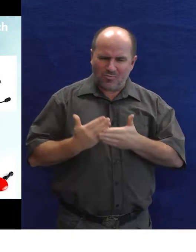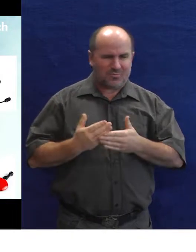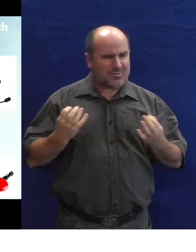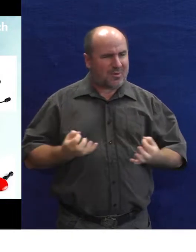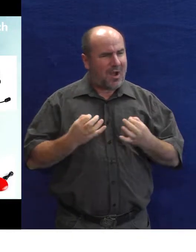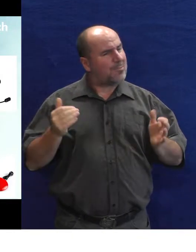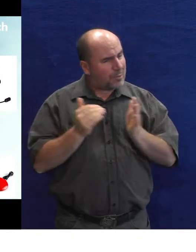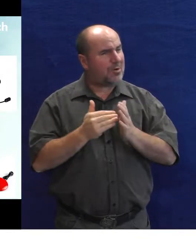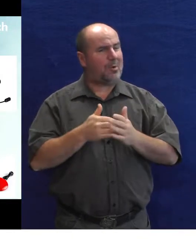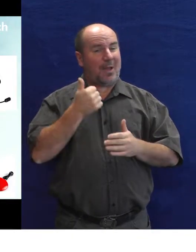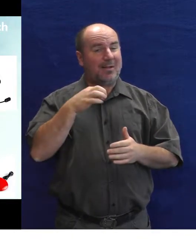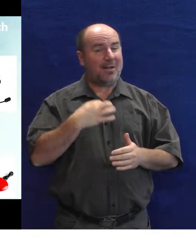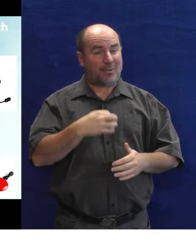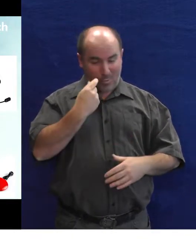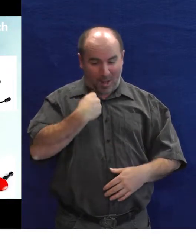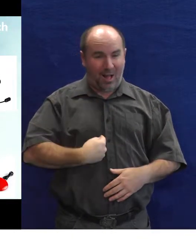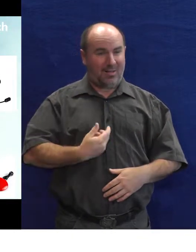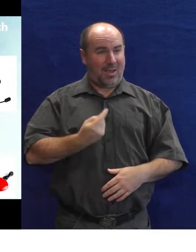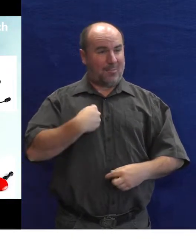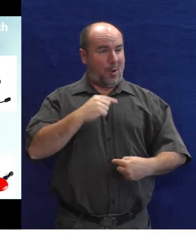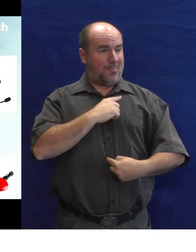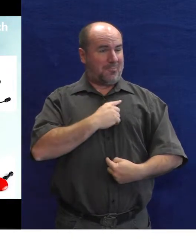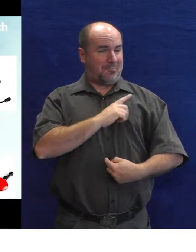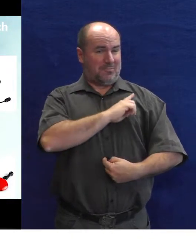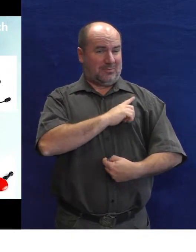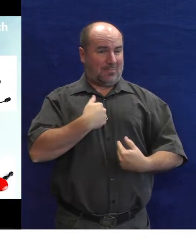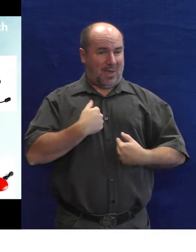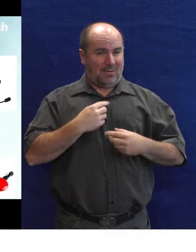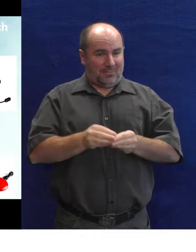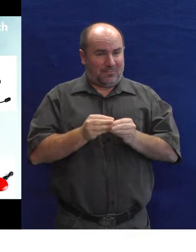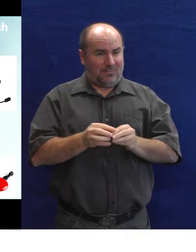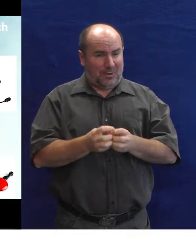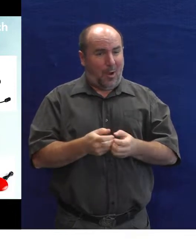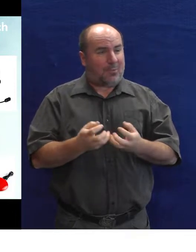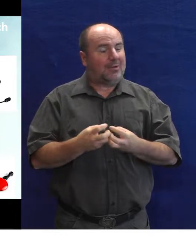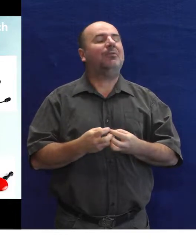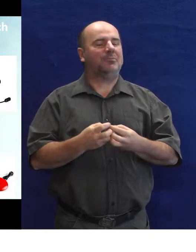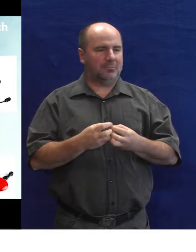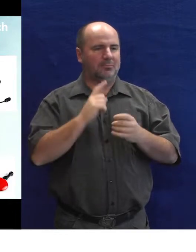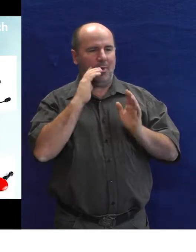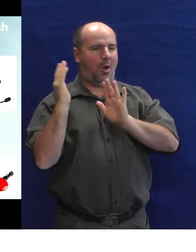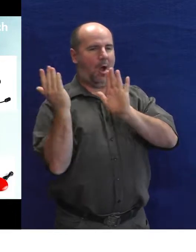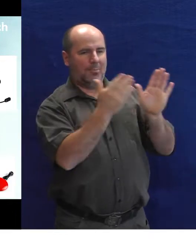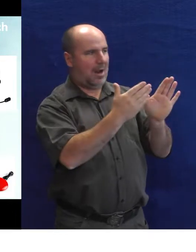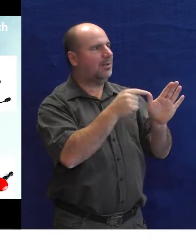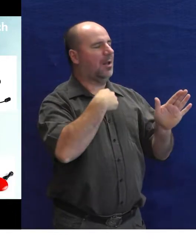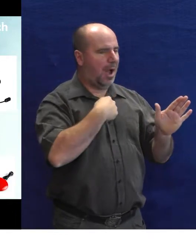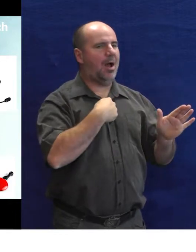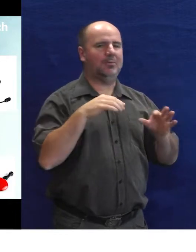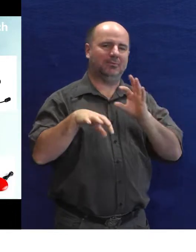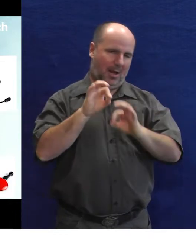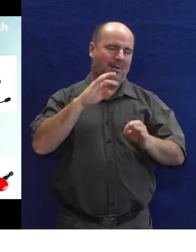individuálně vyrobit, zkuste se na nás obrátit a třeba najdeme řešení. Takže